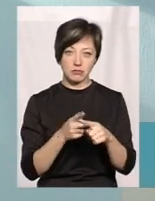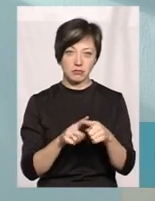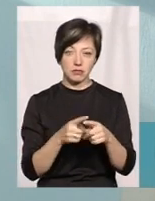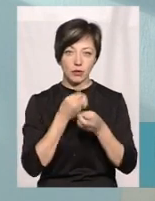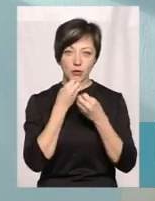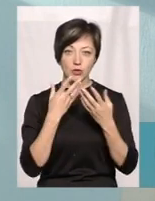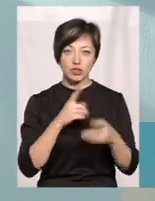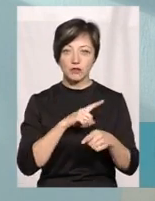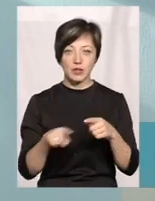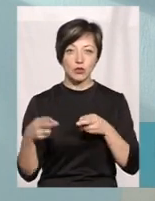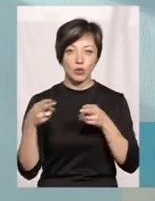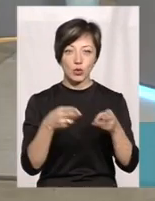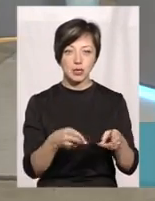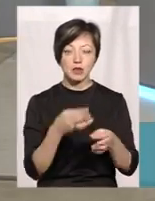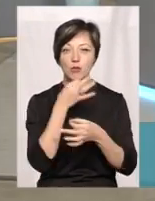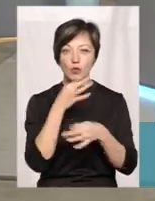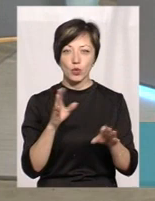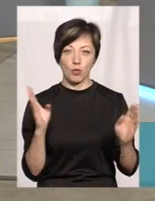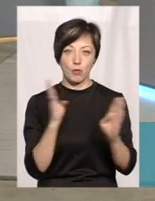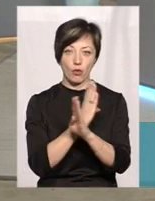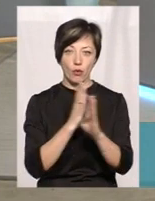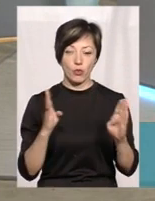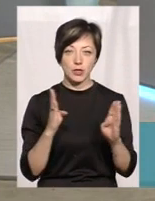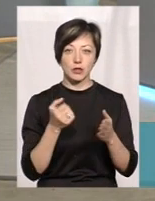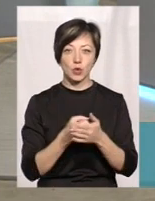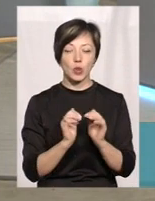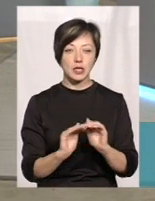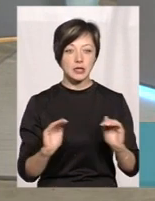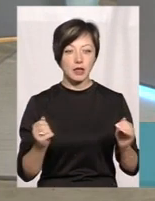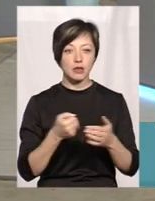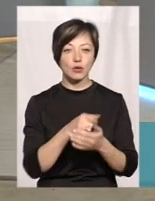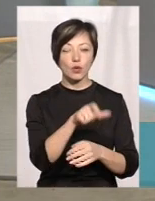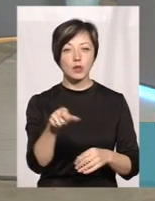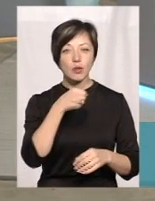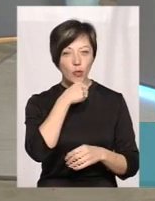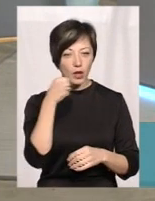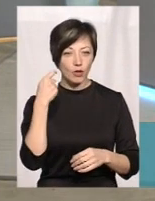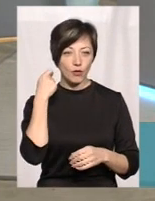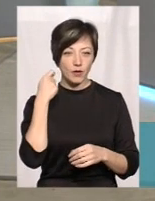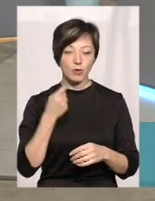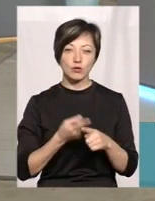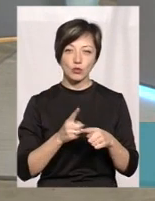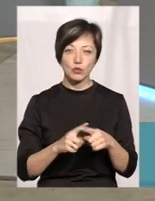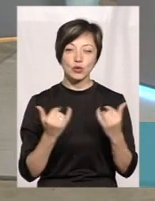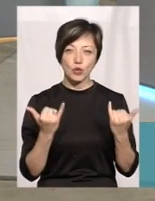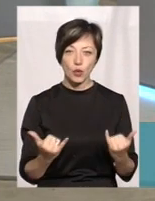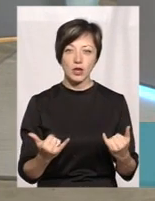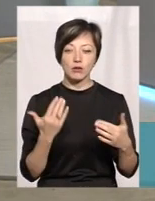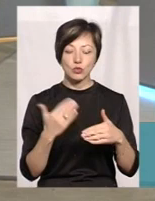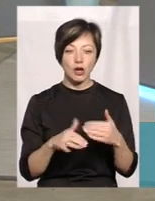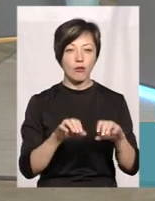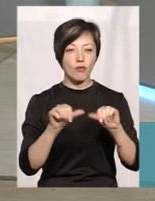я думаю, він швидко дістанеться за будь-якої погоди до дітей, до людей похилого віку. Тому сьогодні йде вже